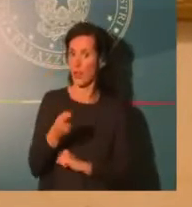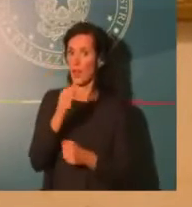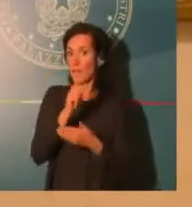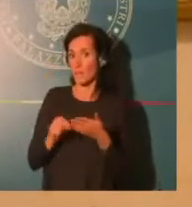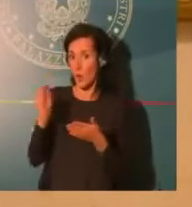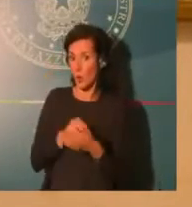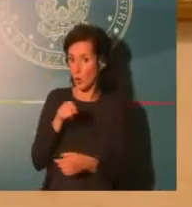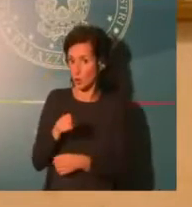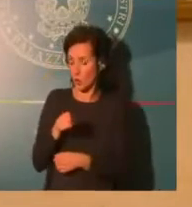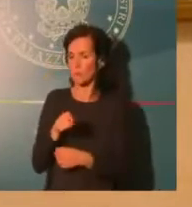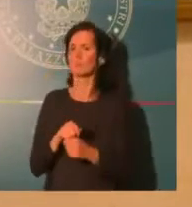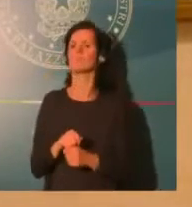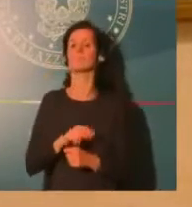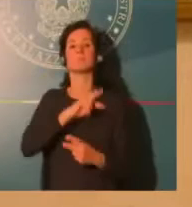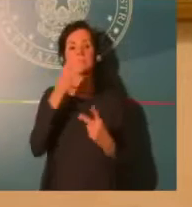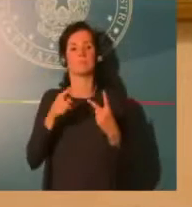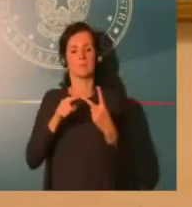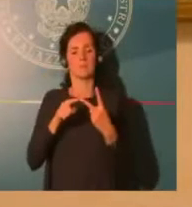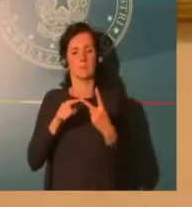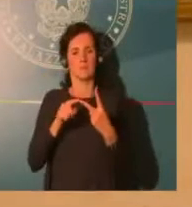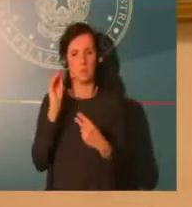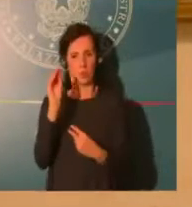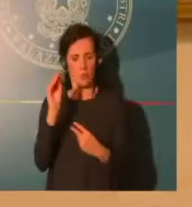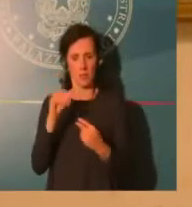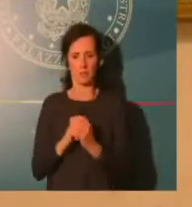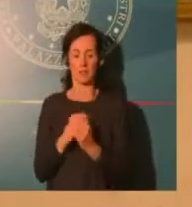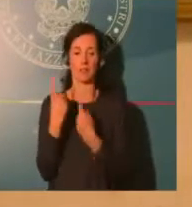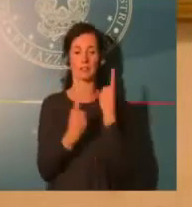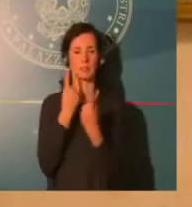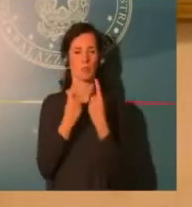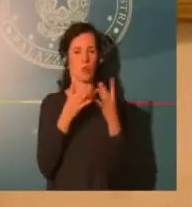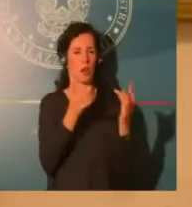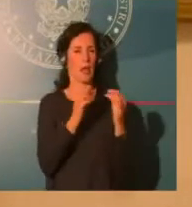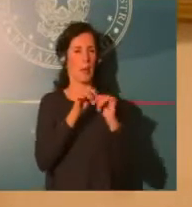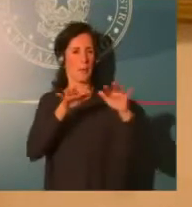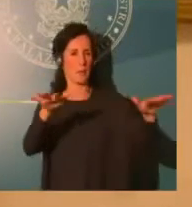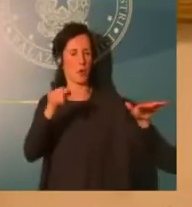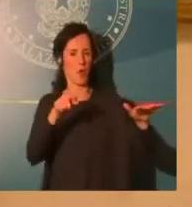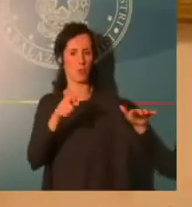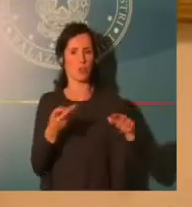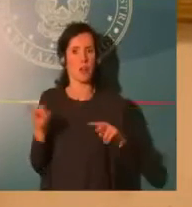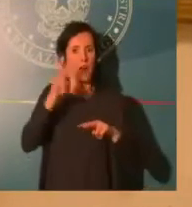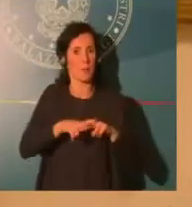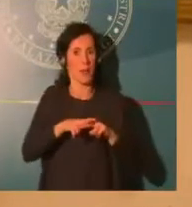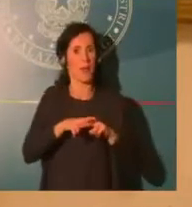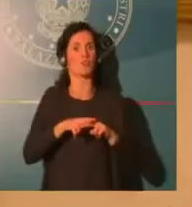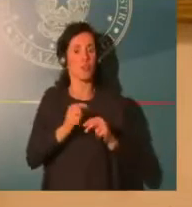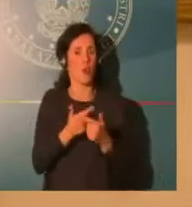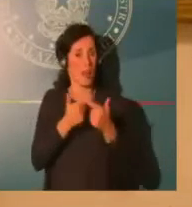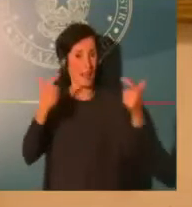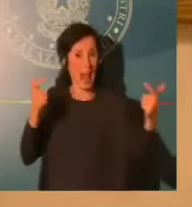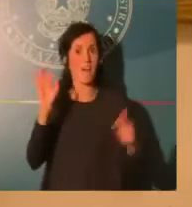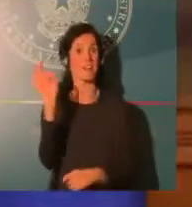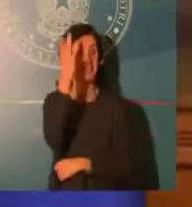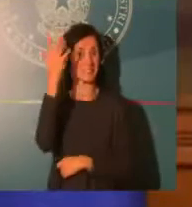aggravare ancora di più, è ipotizzabile pensare ad una, magari anche una tantum, una mini patrimoniale? Grazie.